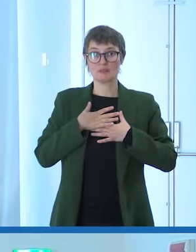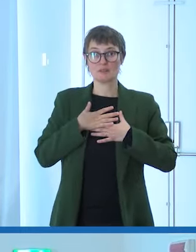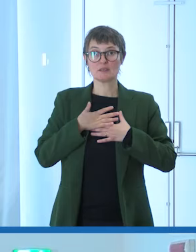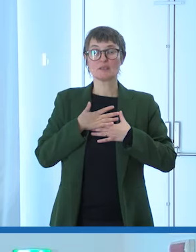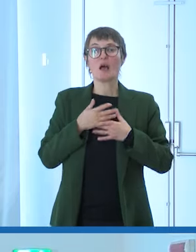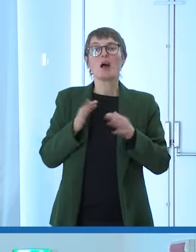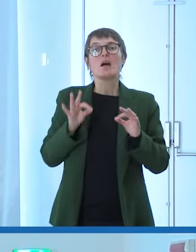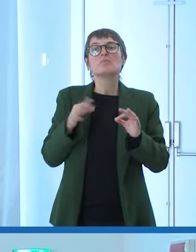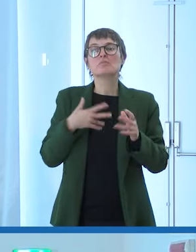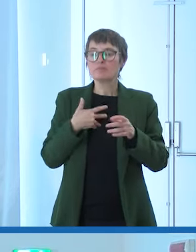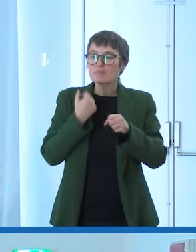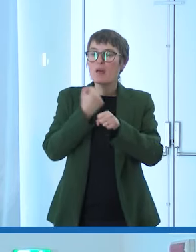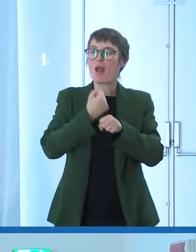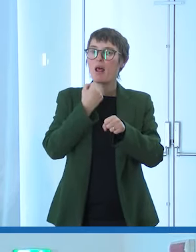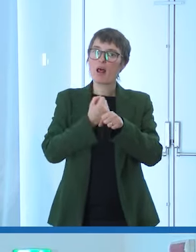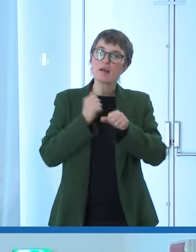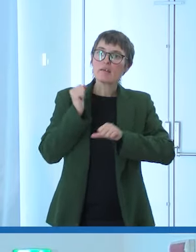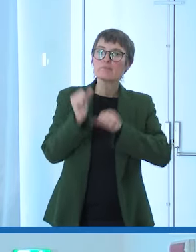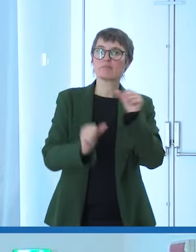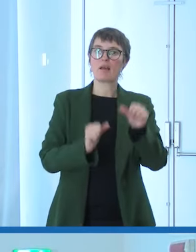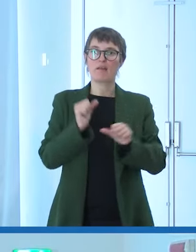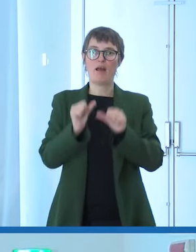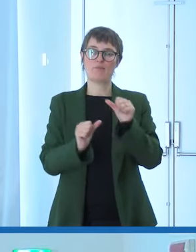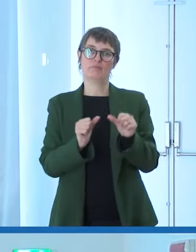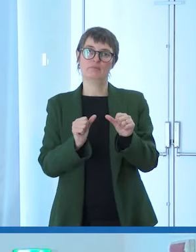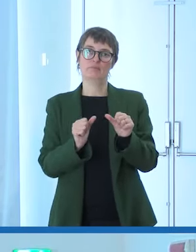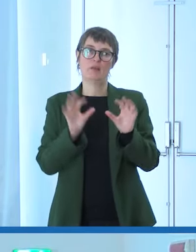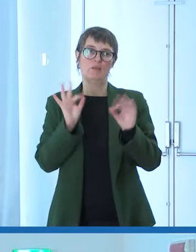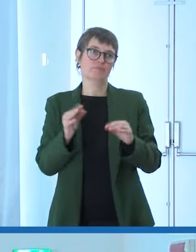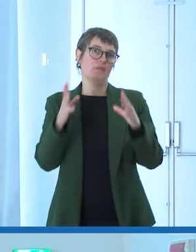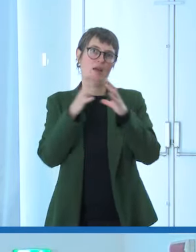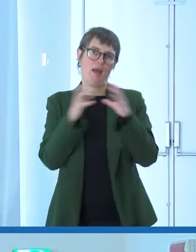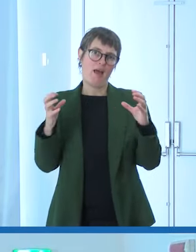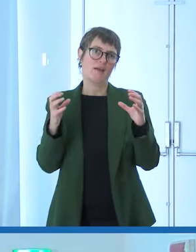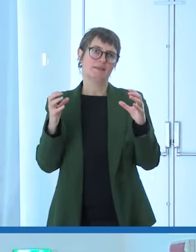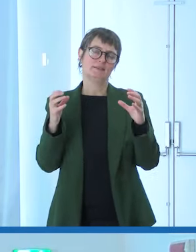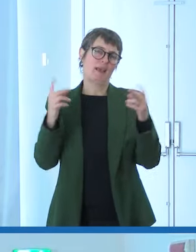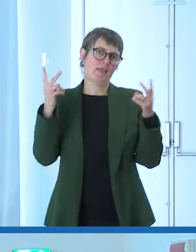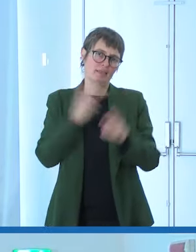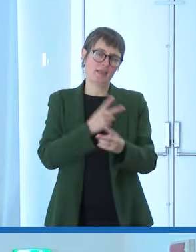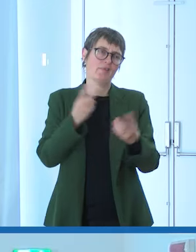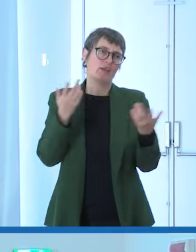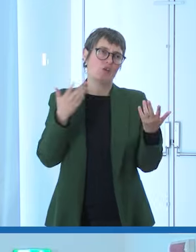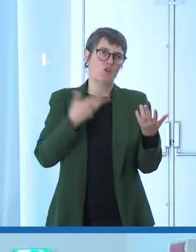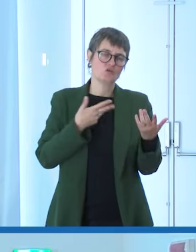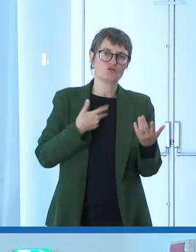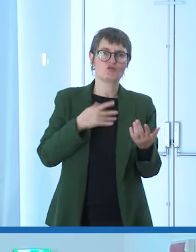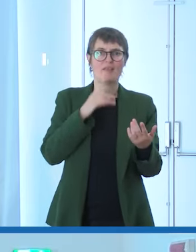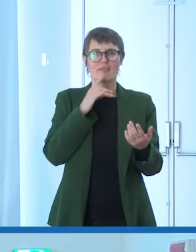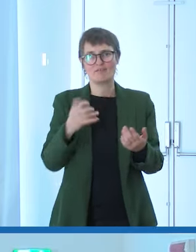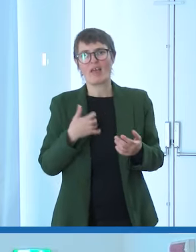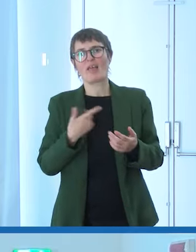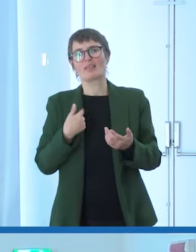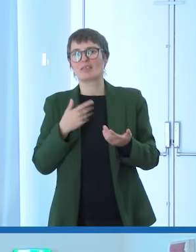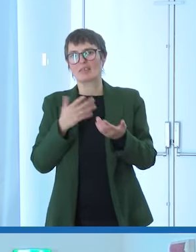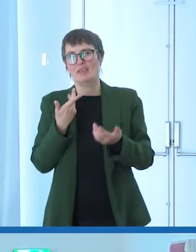lavoro cioè all'interno di questa fantastica azienda che ha tanti difetti ma anche tanti pregi che è RAI io da che